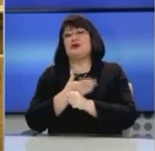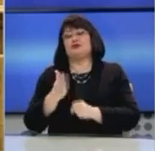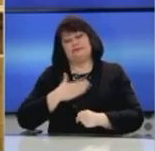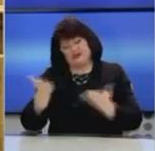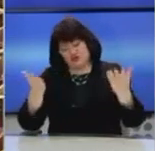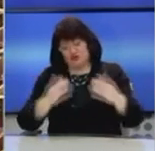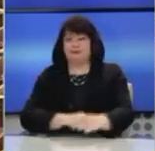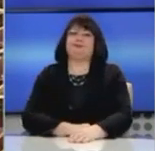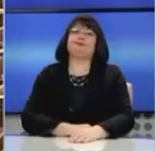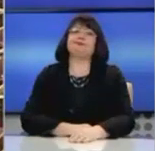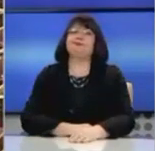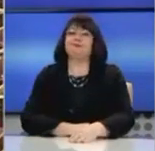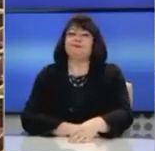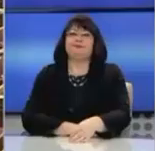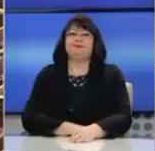καταστρέφουν. Ευχαριστώ.